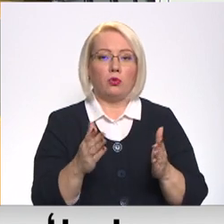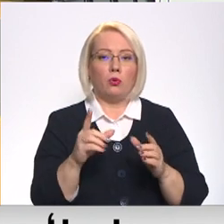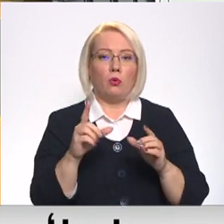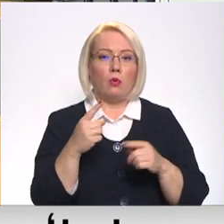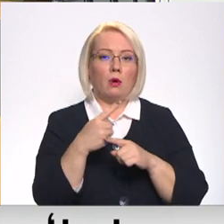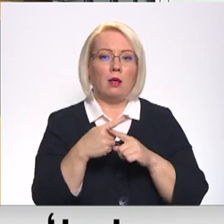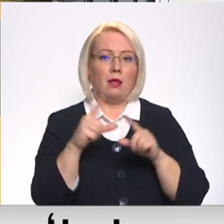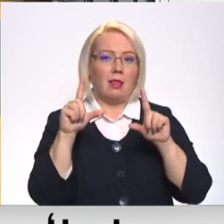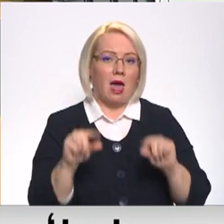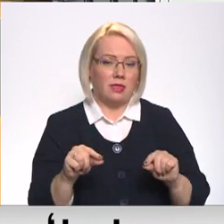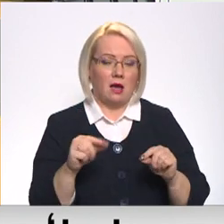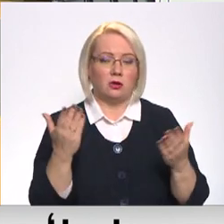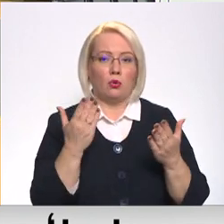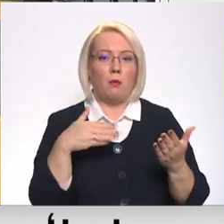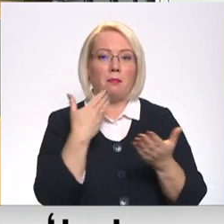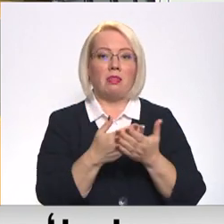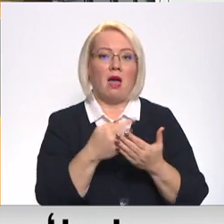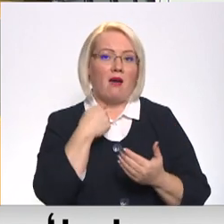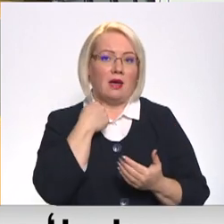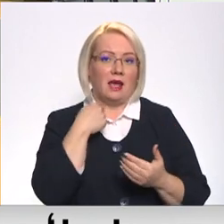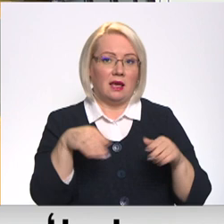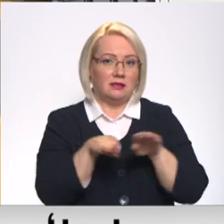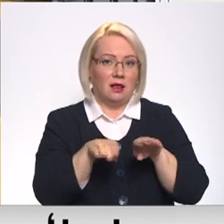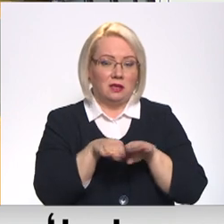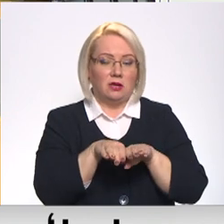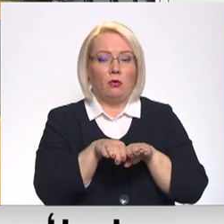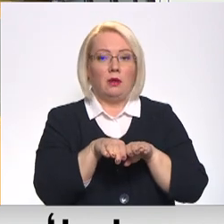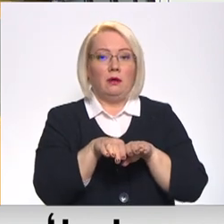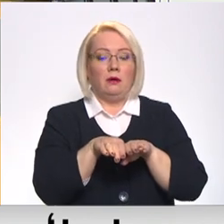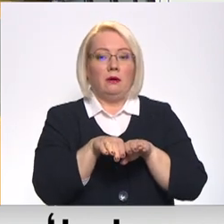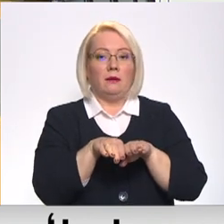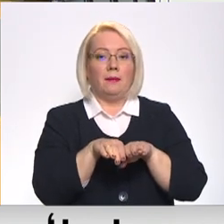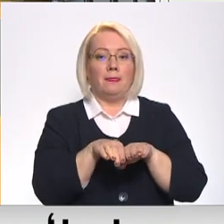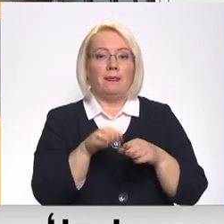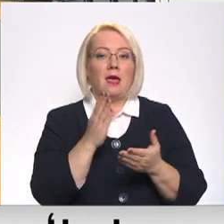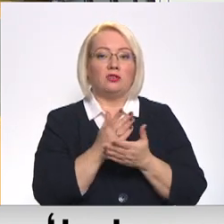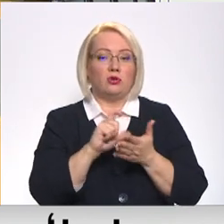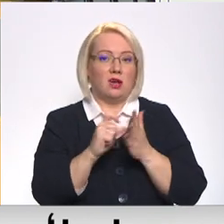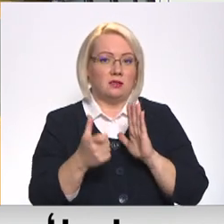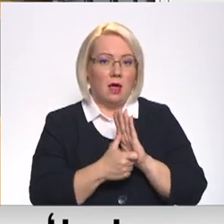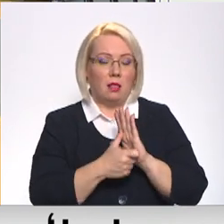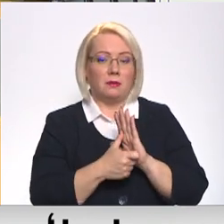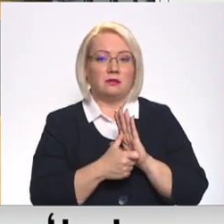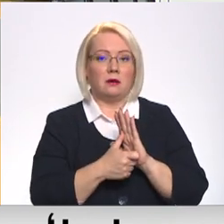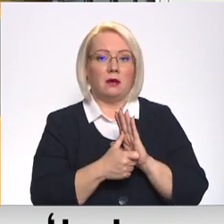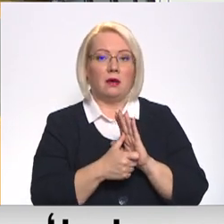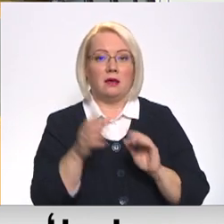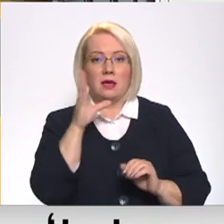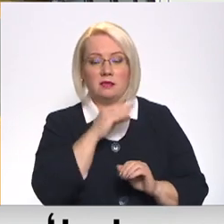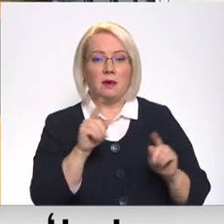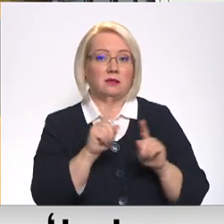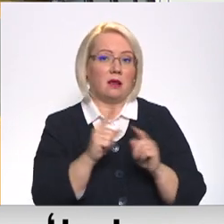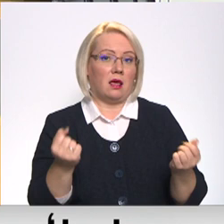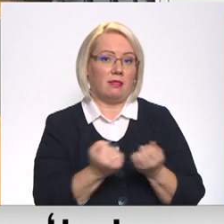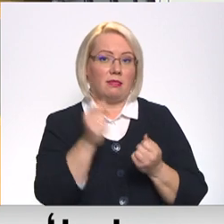lētāks nekā to šobrīd piedāvā Rīgas teritorijā aizsošās telpas. Iespējas arī